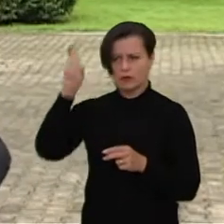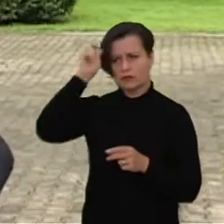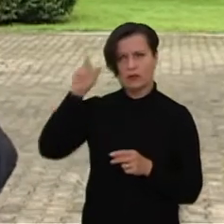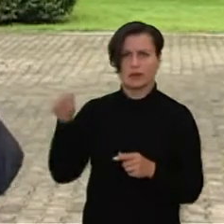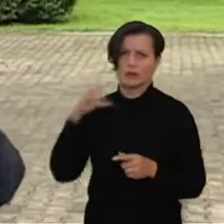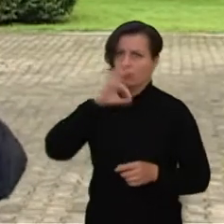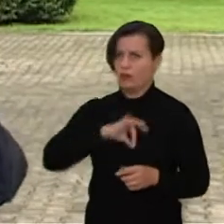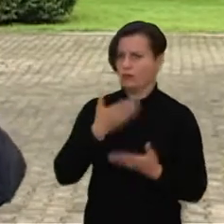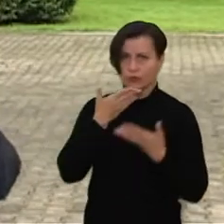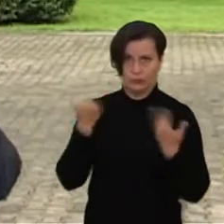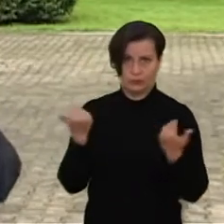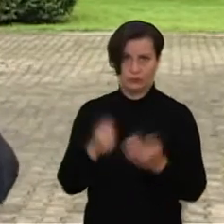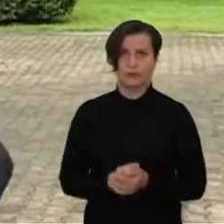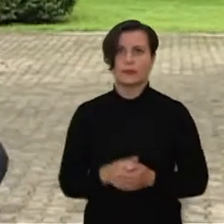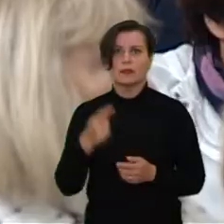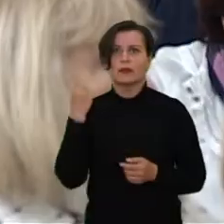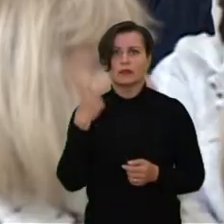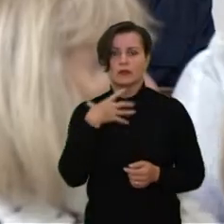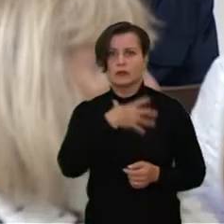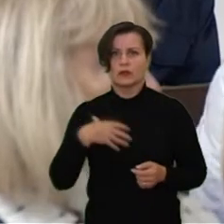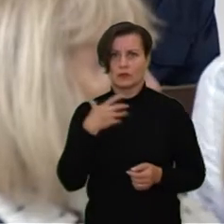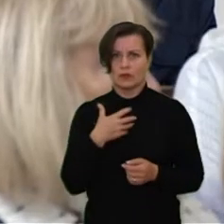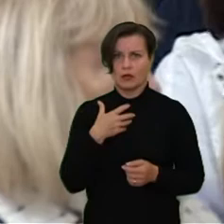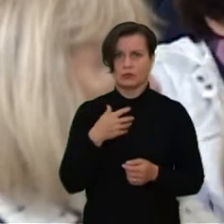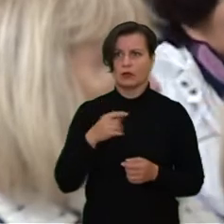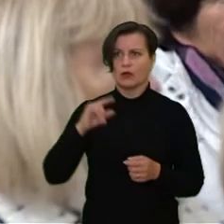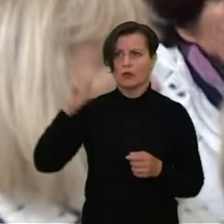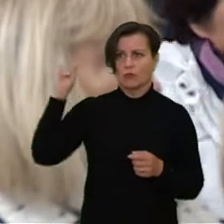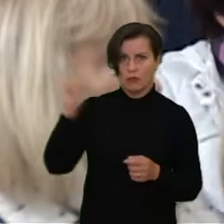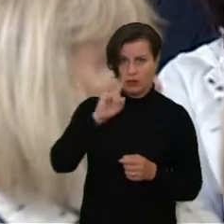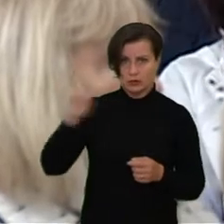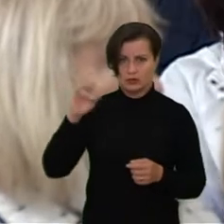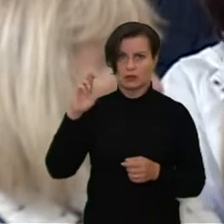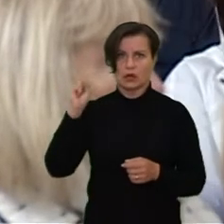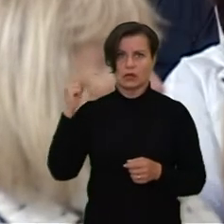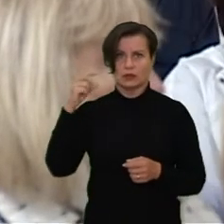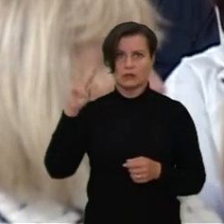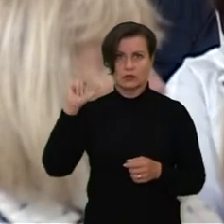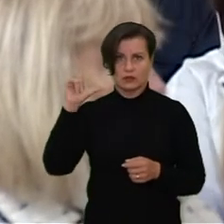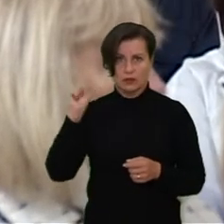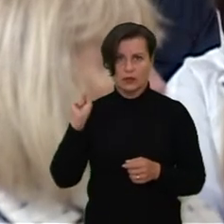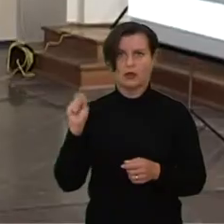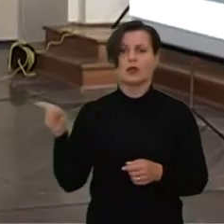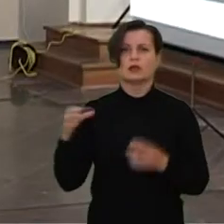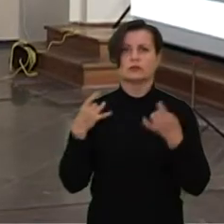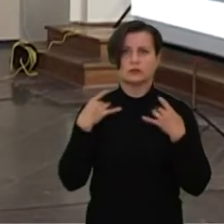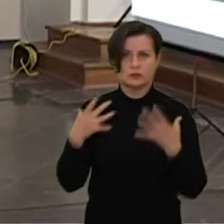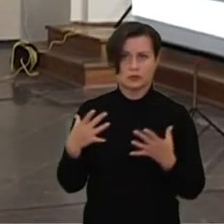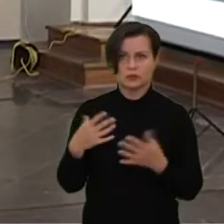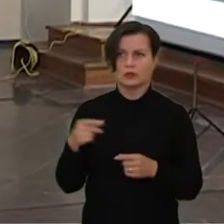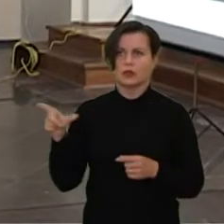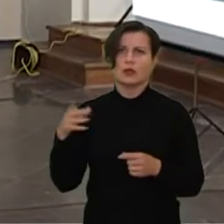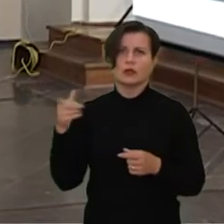kitokios valstybėje, kurios diukias naudos neduoda. Viename svarbiausių reformato architektūros paminklų Radvilų bažnyčioje vykės